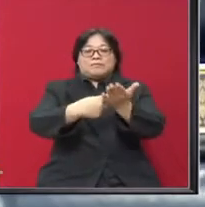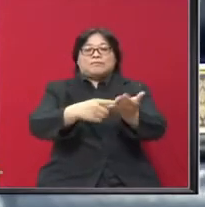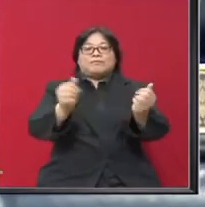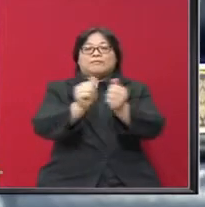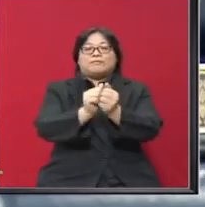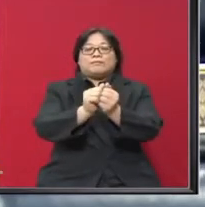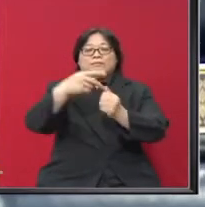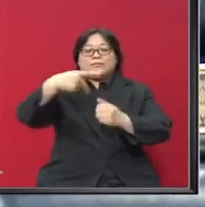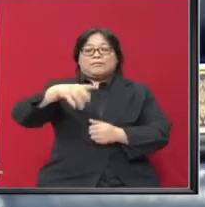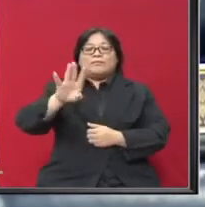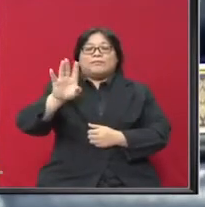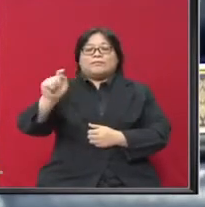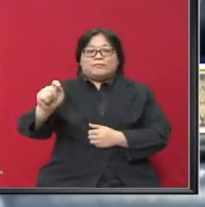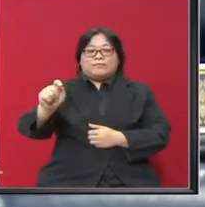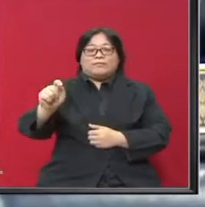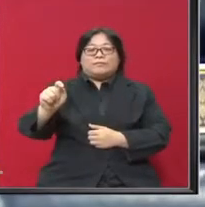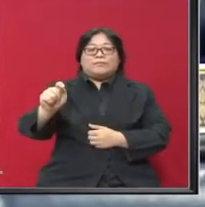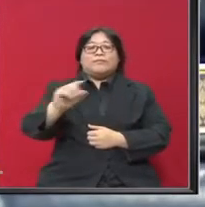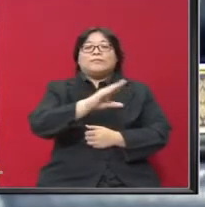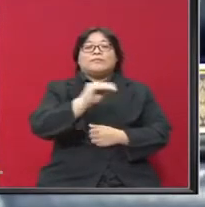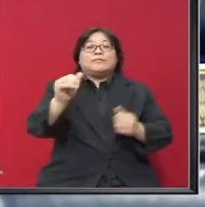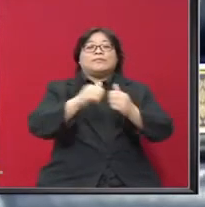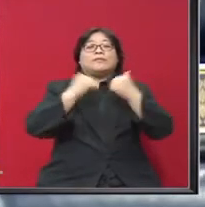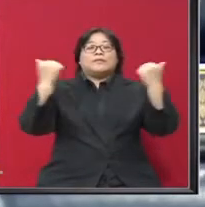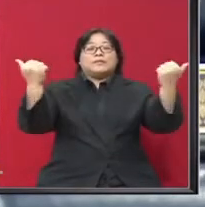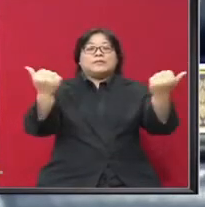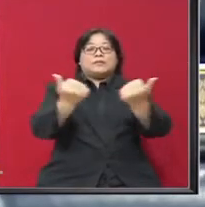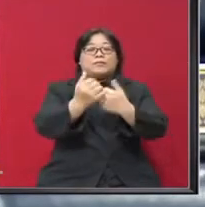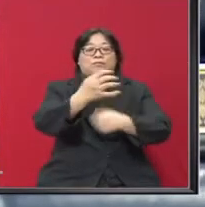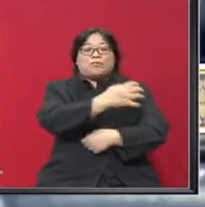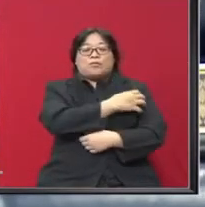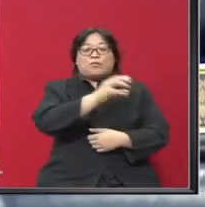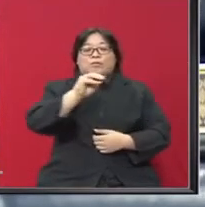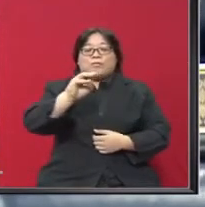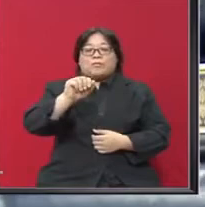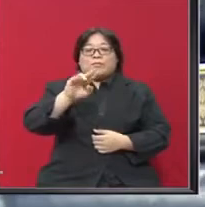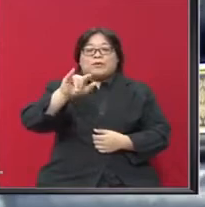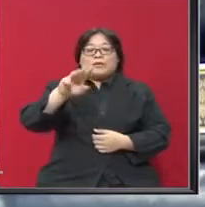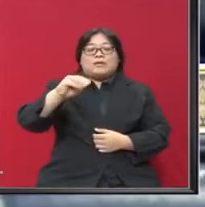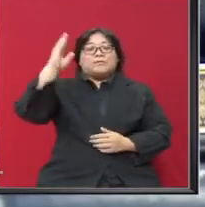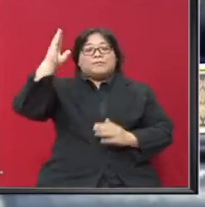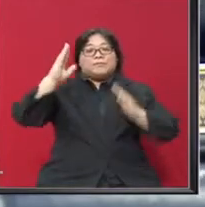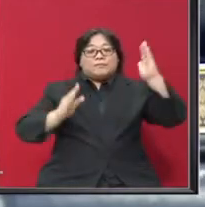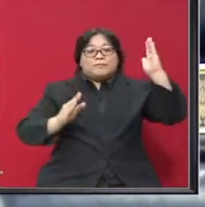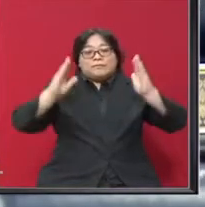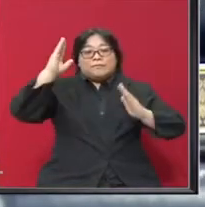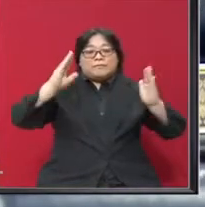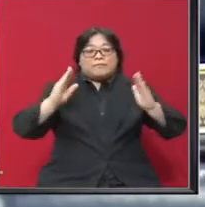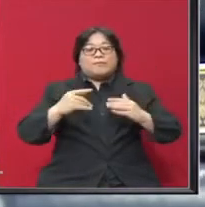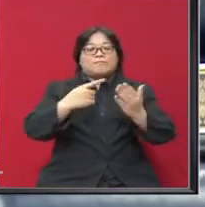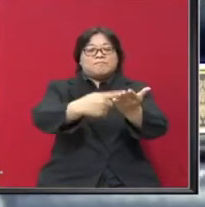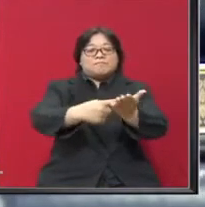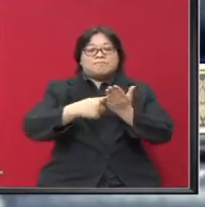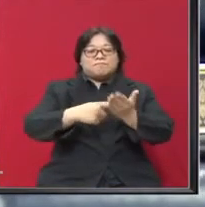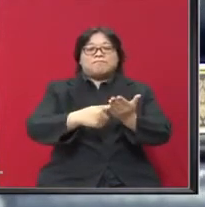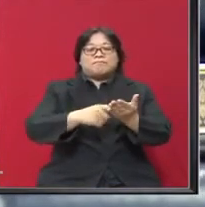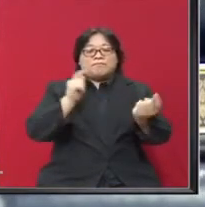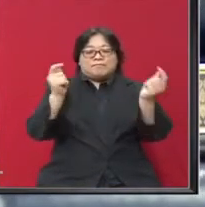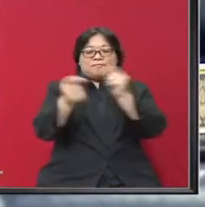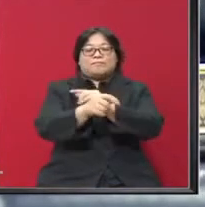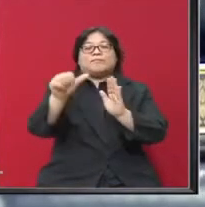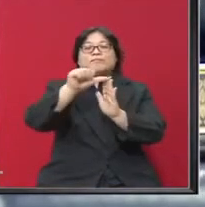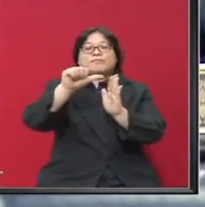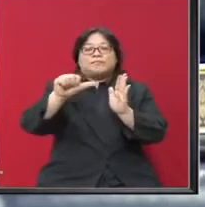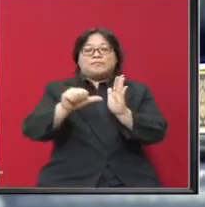pihak berkuasa tempatan PBT Dan agensi penguatkuasaan maritim Malaysia Dalam perbincangan pindaan